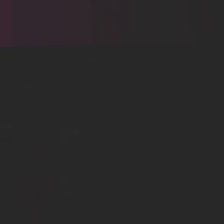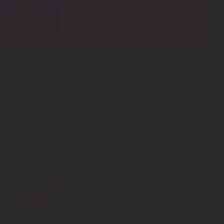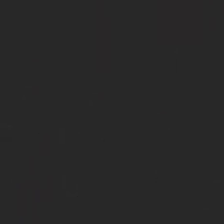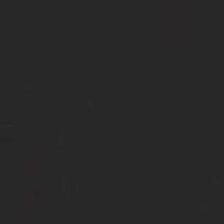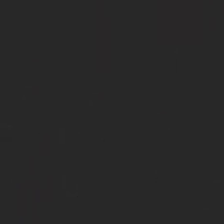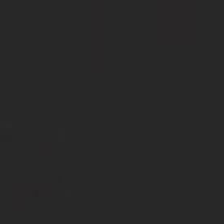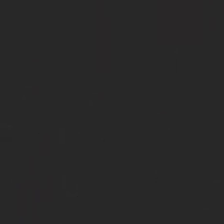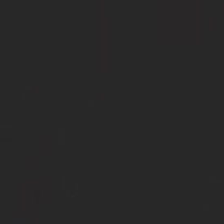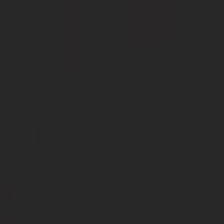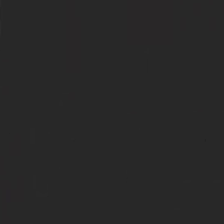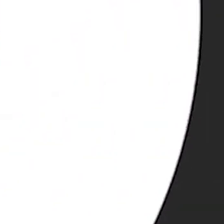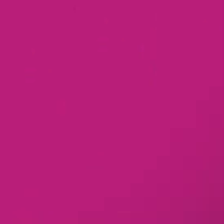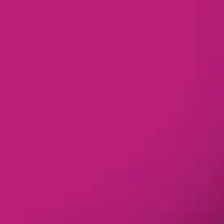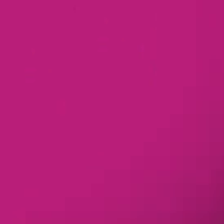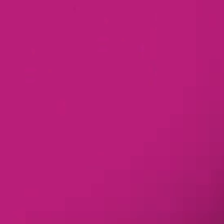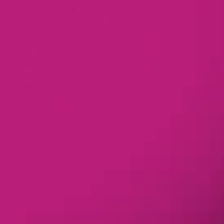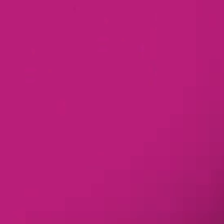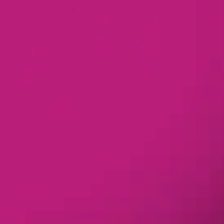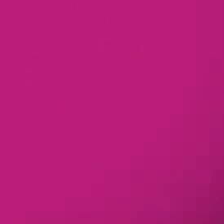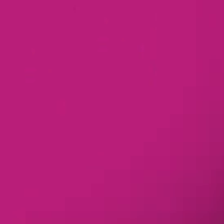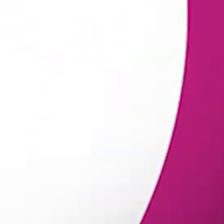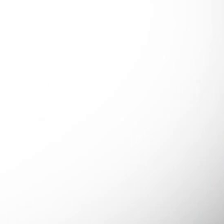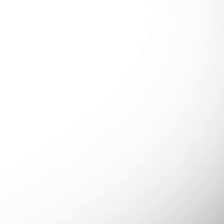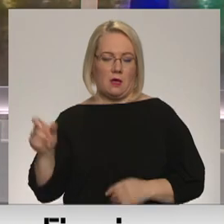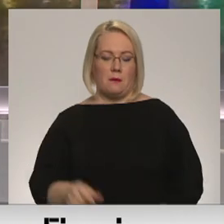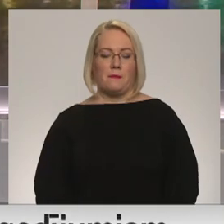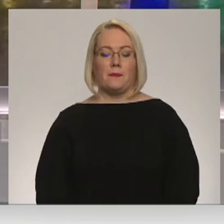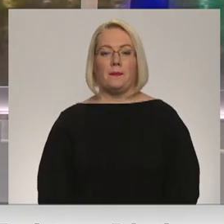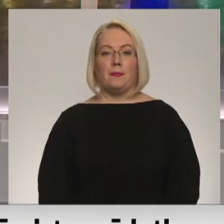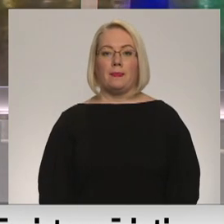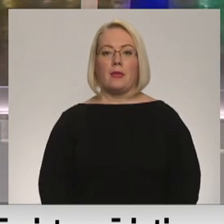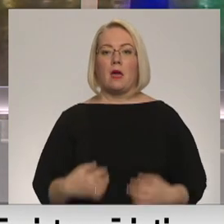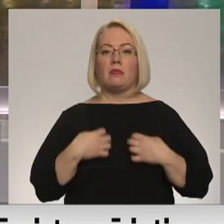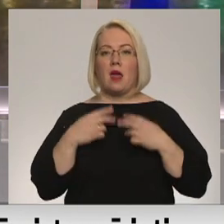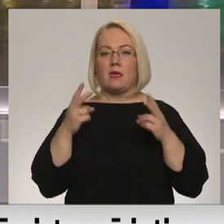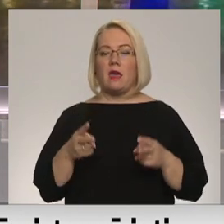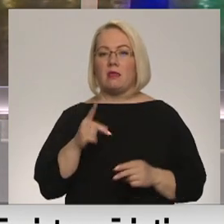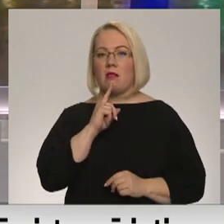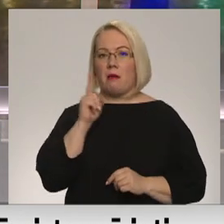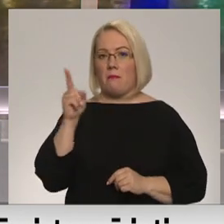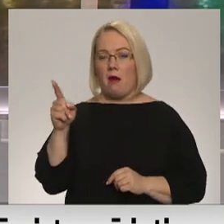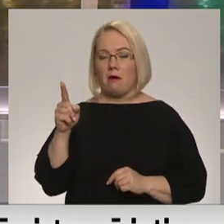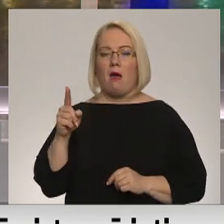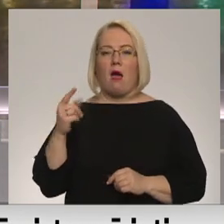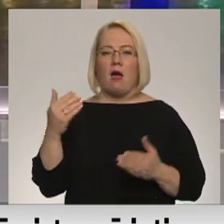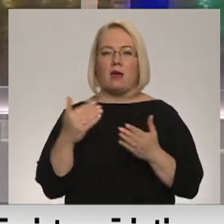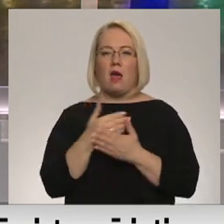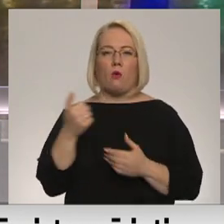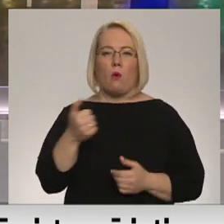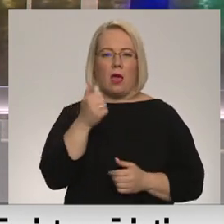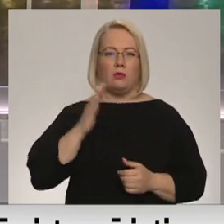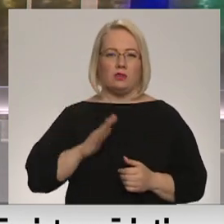Re, visi ēters ir te! Traģēdija Liepājā gadumījā iespējams